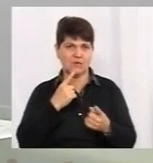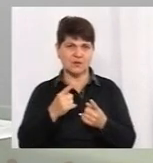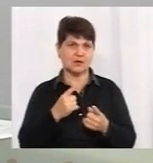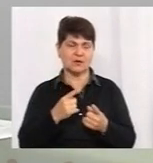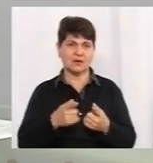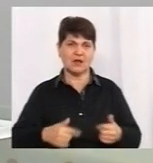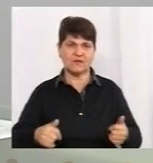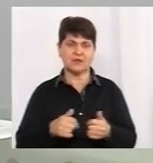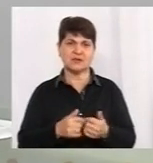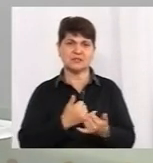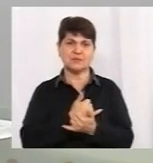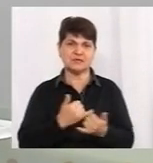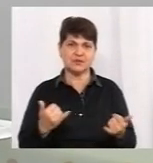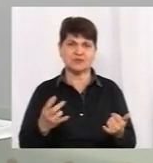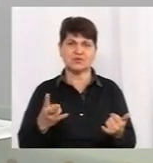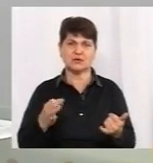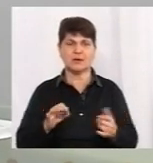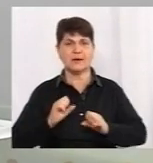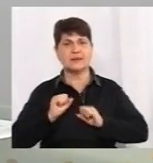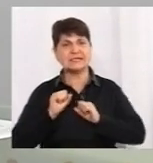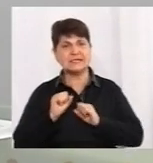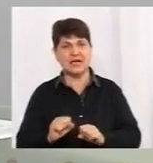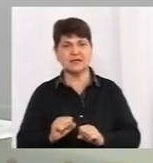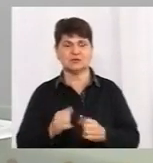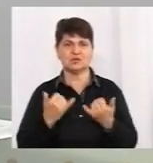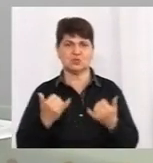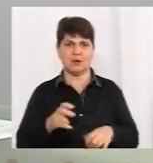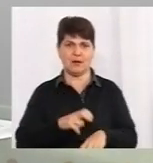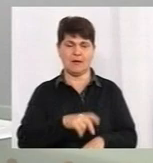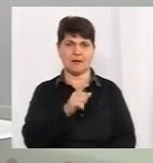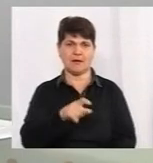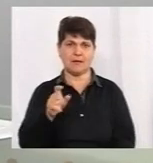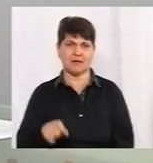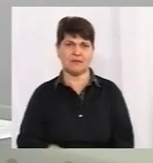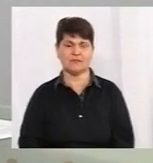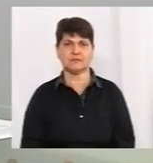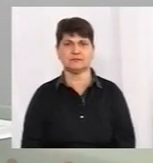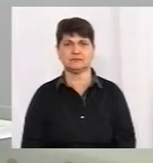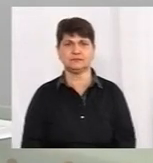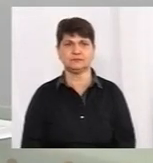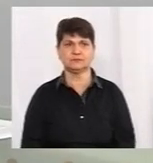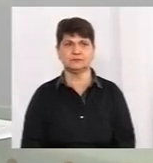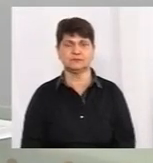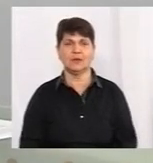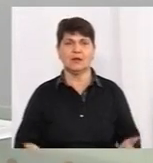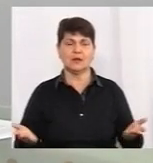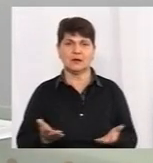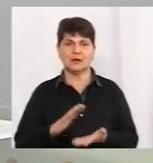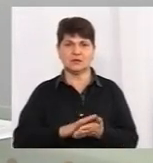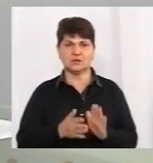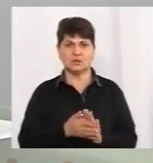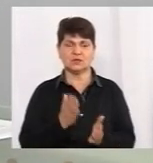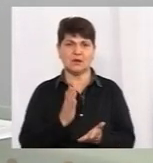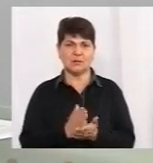забезпеченості і захисту для лікарів, яка, на вашу думку, експертно, ми маємо ситуацію у Вінницькій